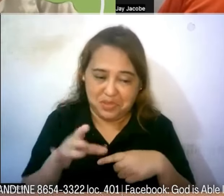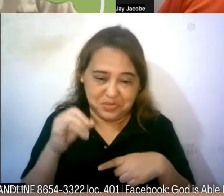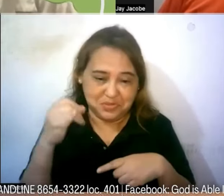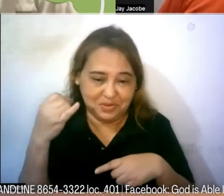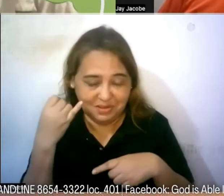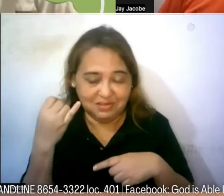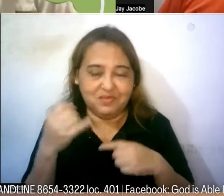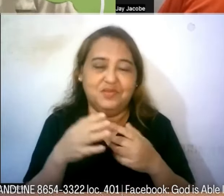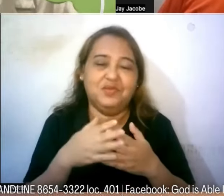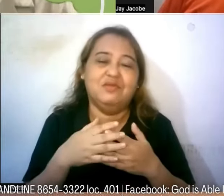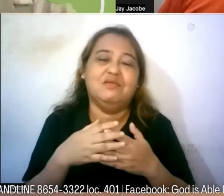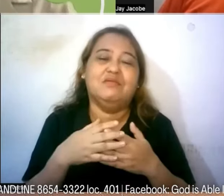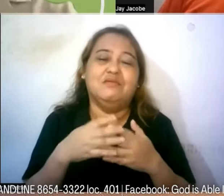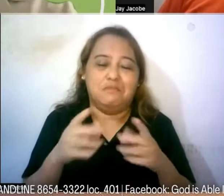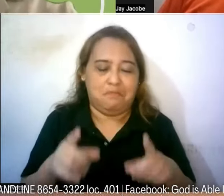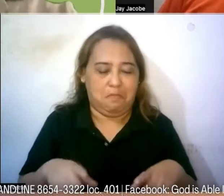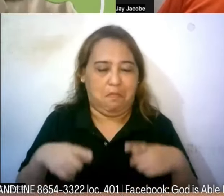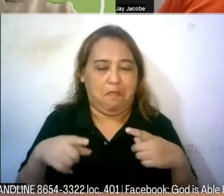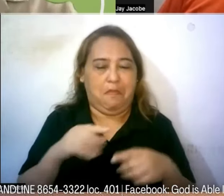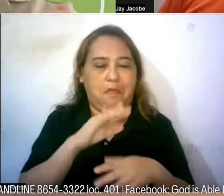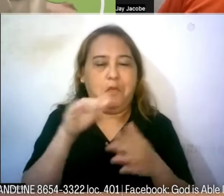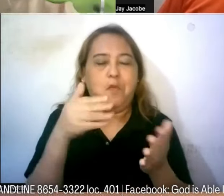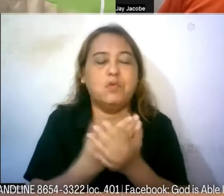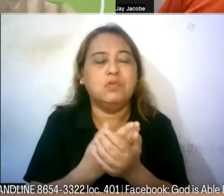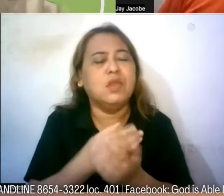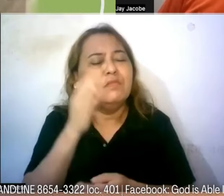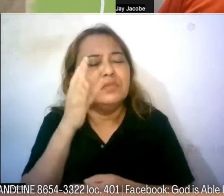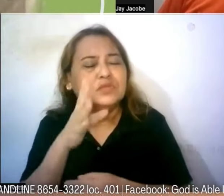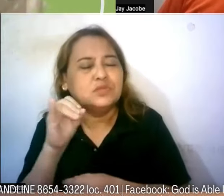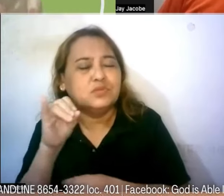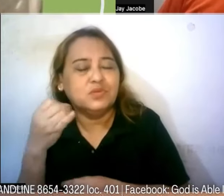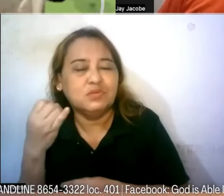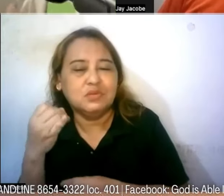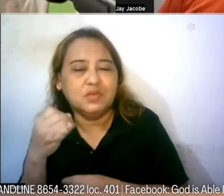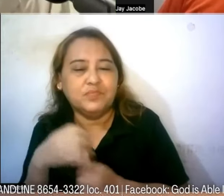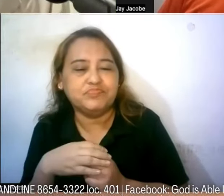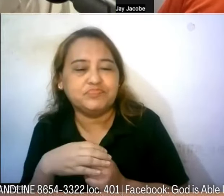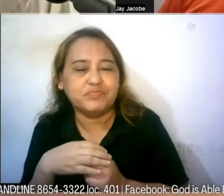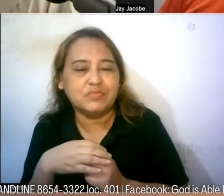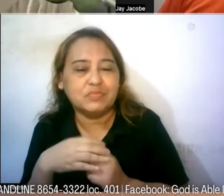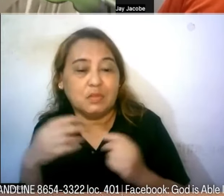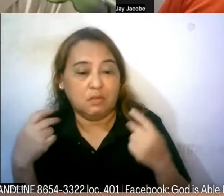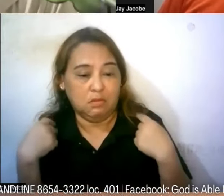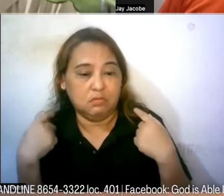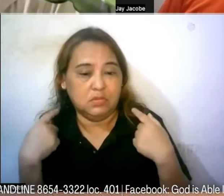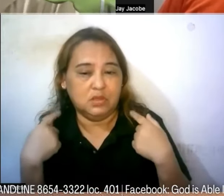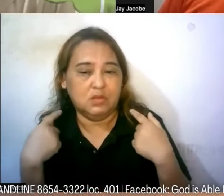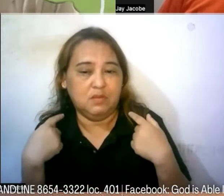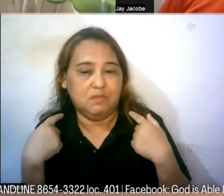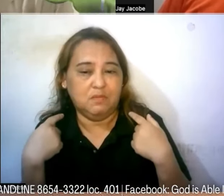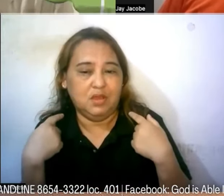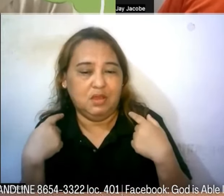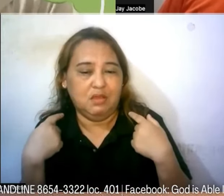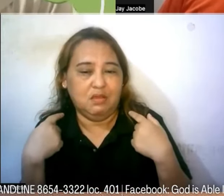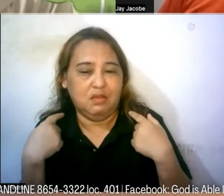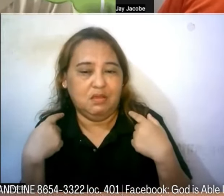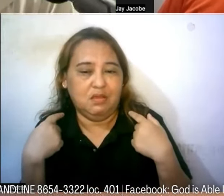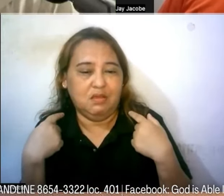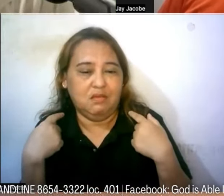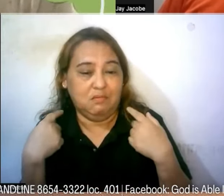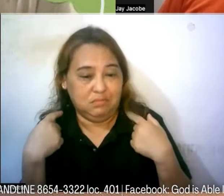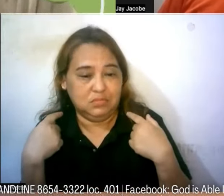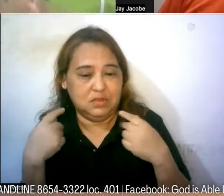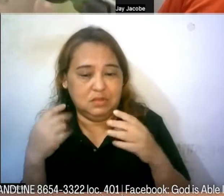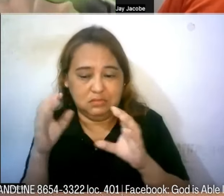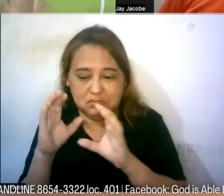flesh sa buhay nating lahat Pastor Jay ikaw po ba may mga nakakasama may minilalapit ba ni Lord sa iyo na mga may kapansanan